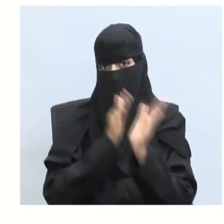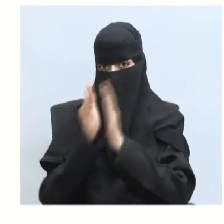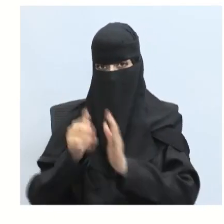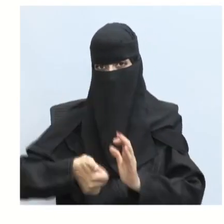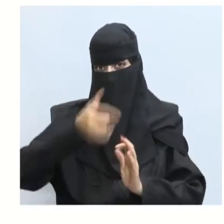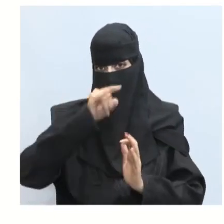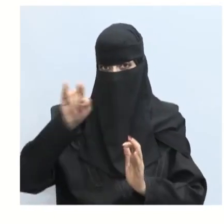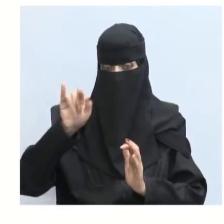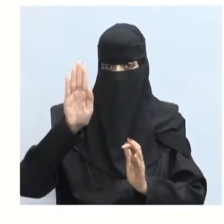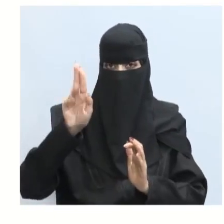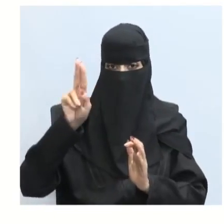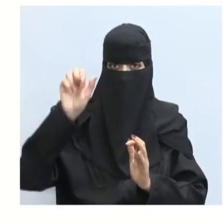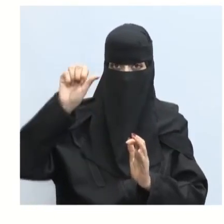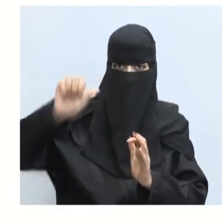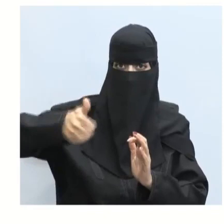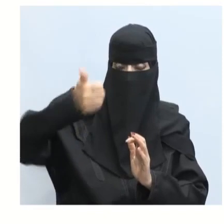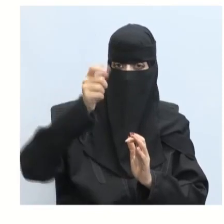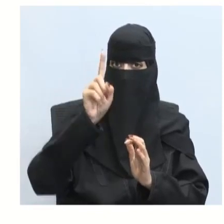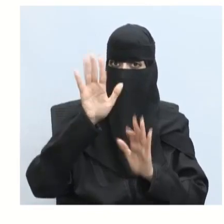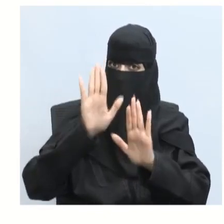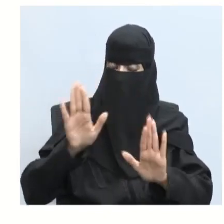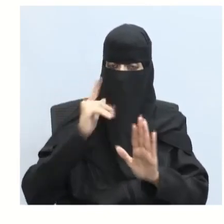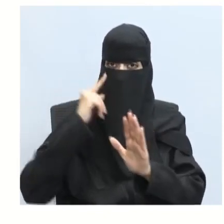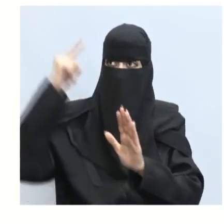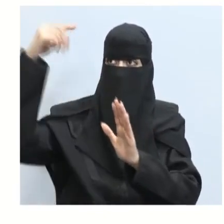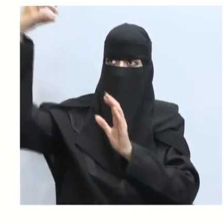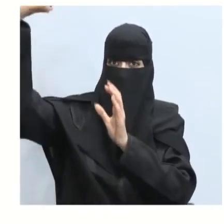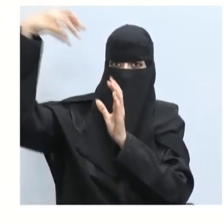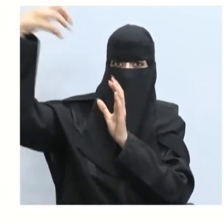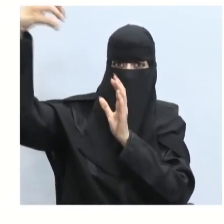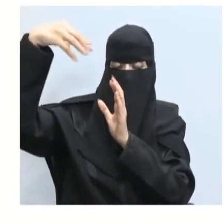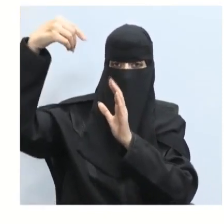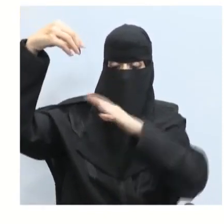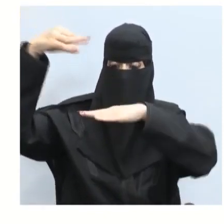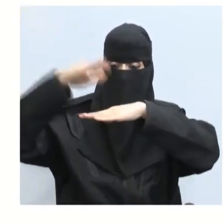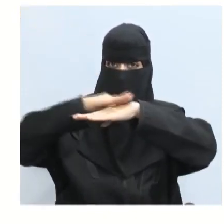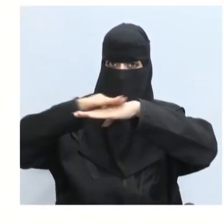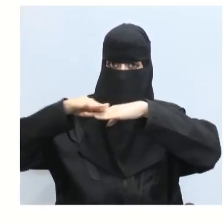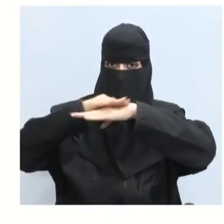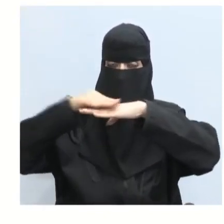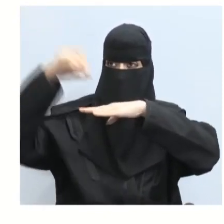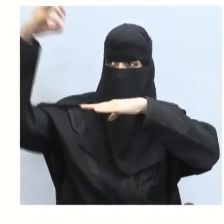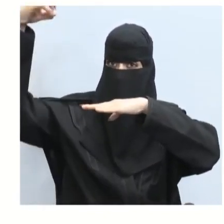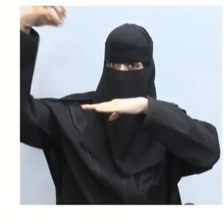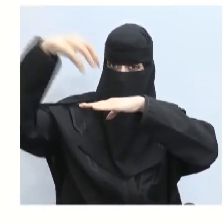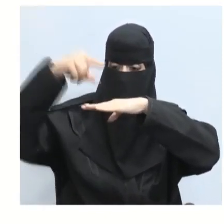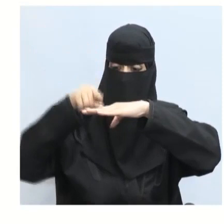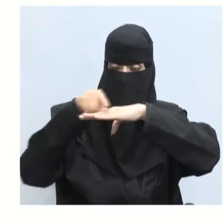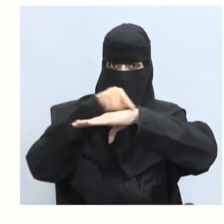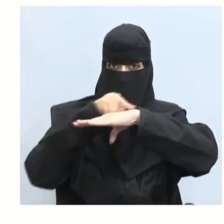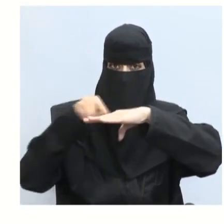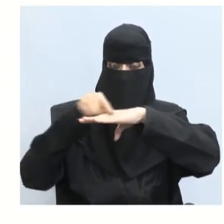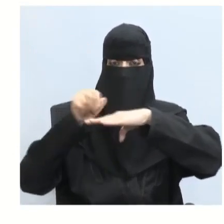الاستضاءة وصل الضوء وصل التدفق إلى السطح إذن الاستضاءة ستكون عبارة عن ماذا